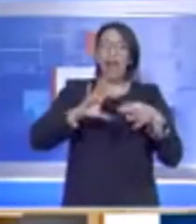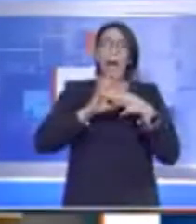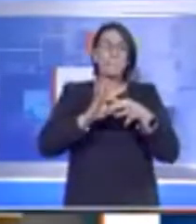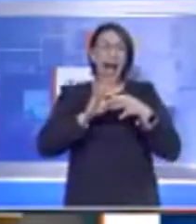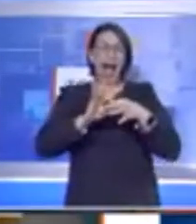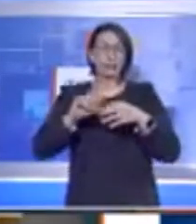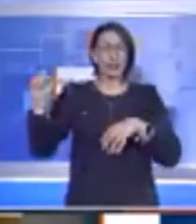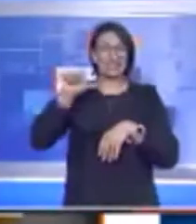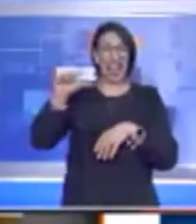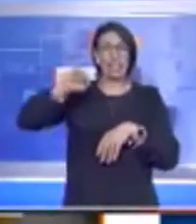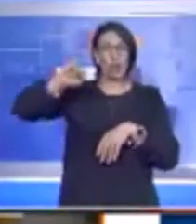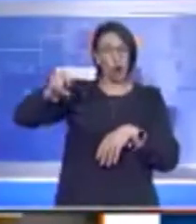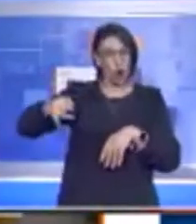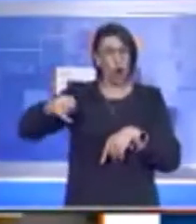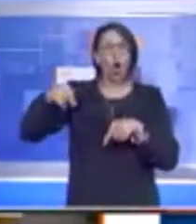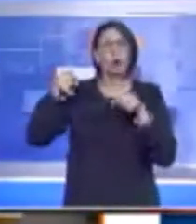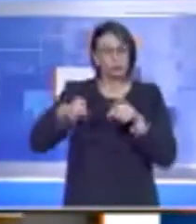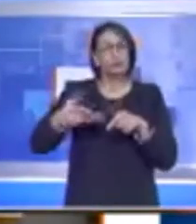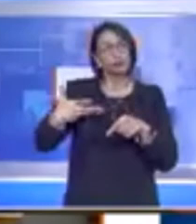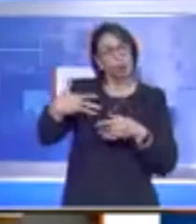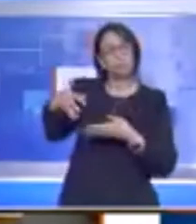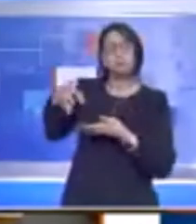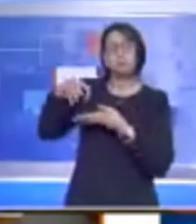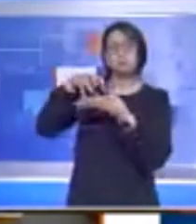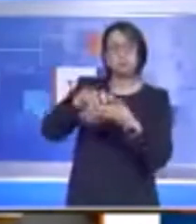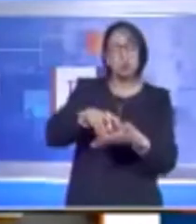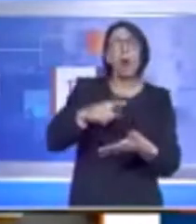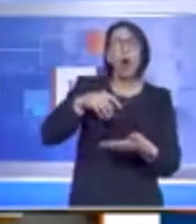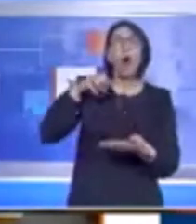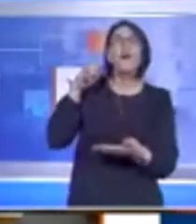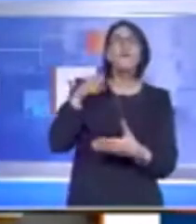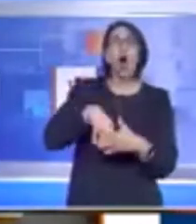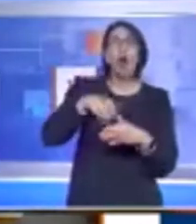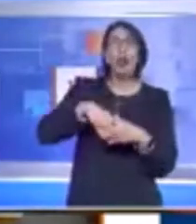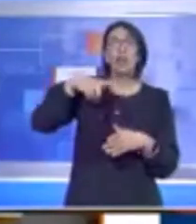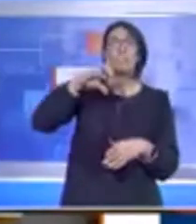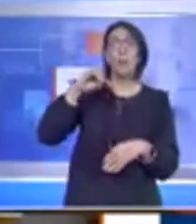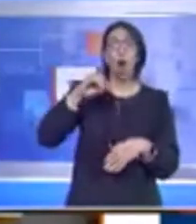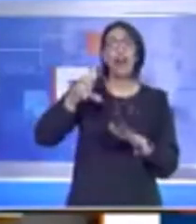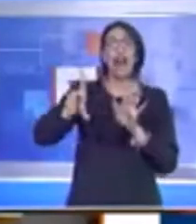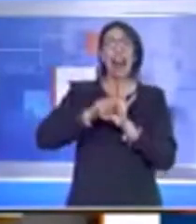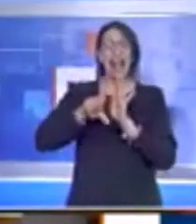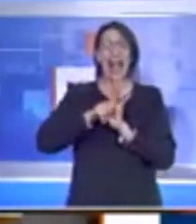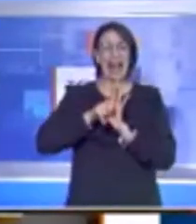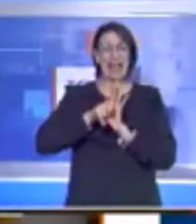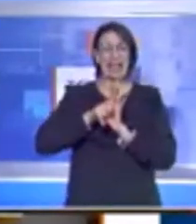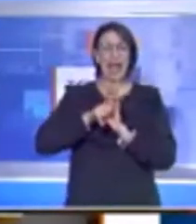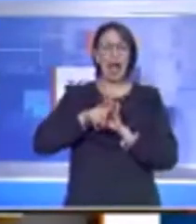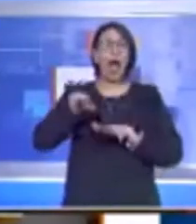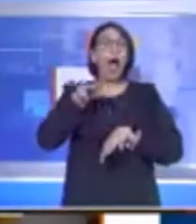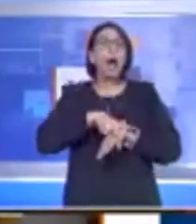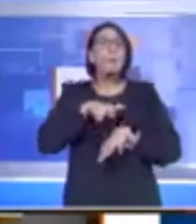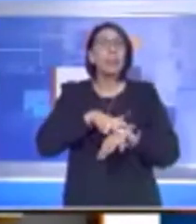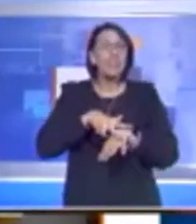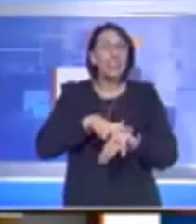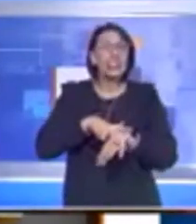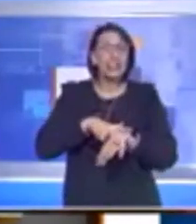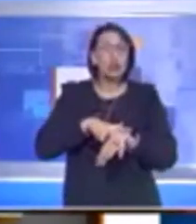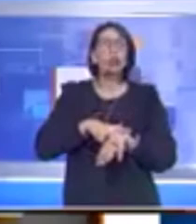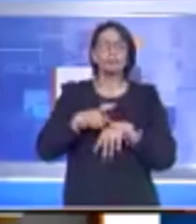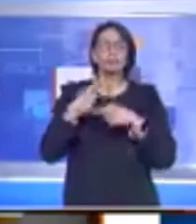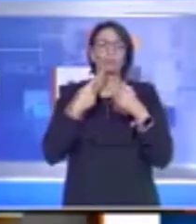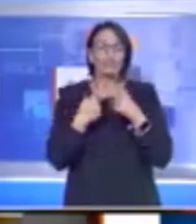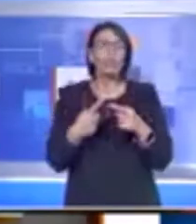Scanzano per cui esiste un cospicuo finanziamento anche con i fondi PON Legalità. Il prefetto Sante Copponi si è